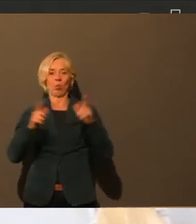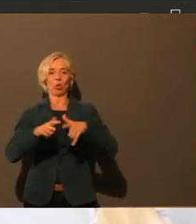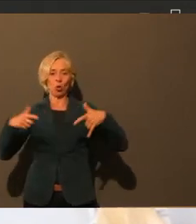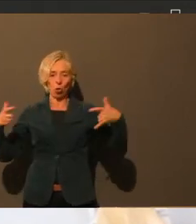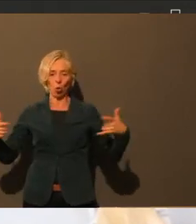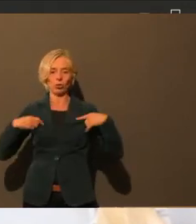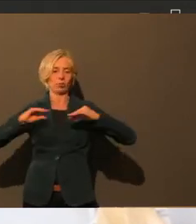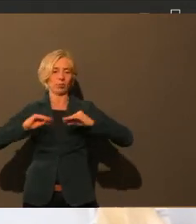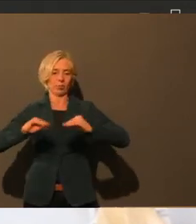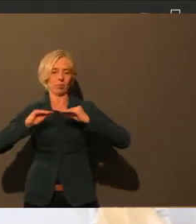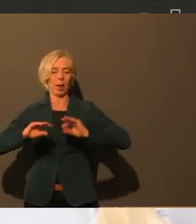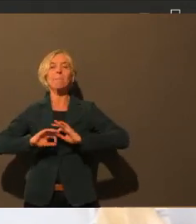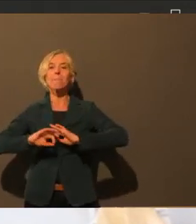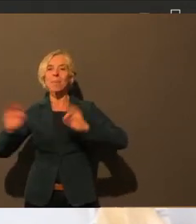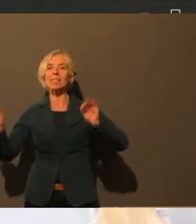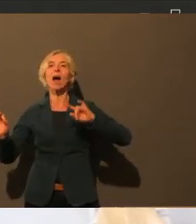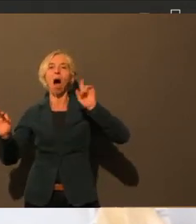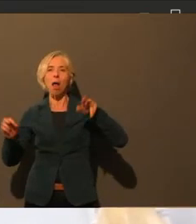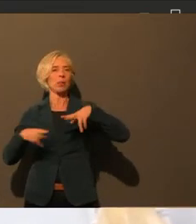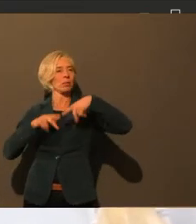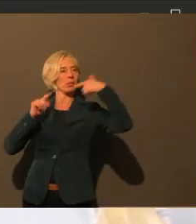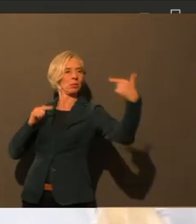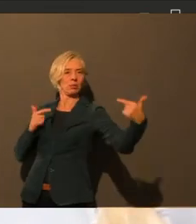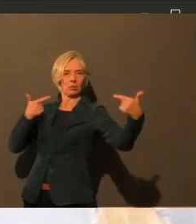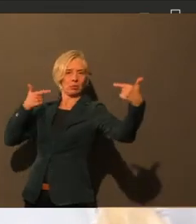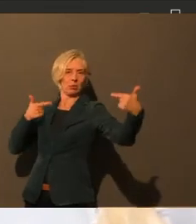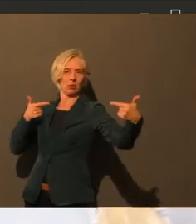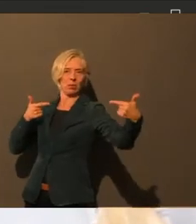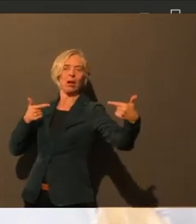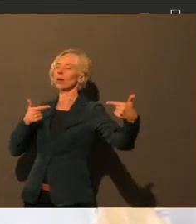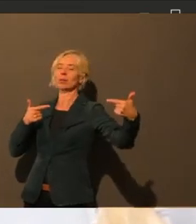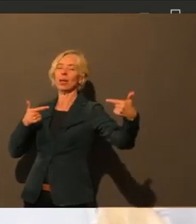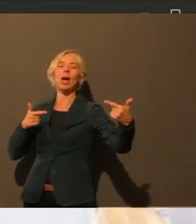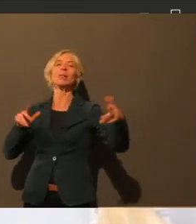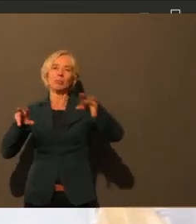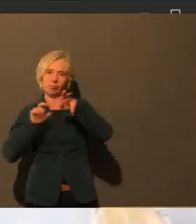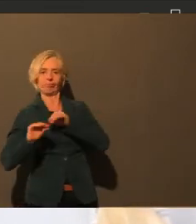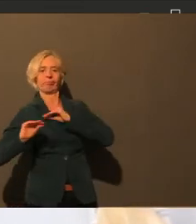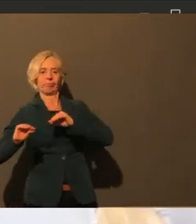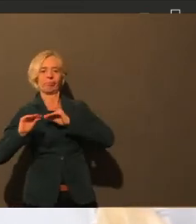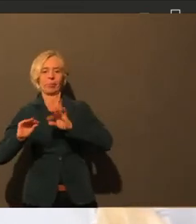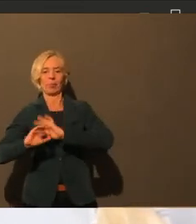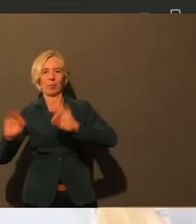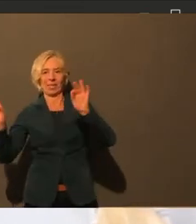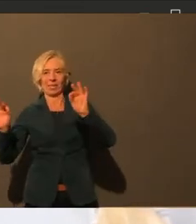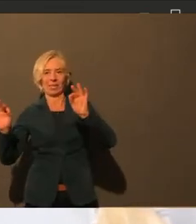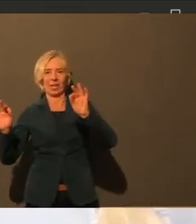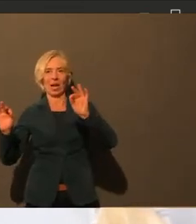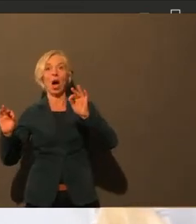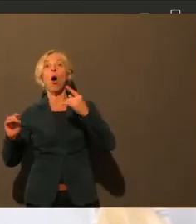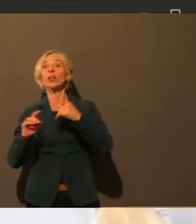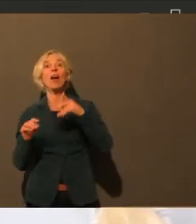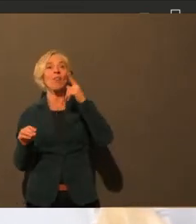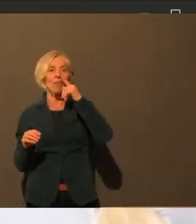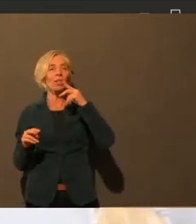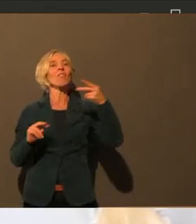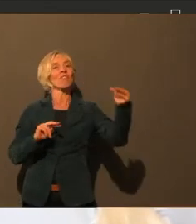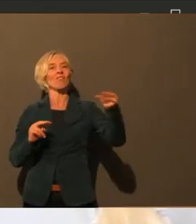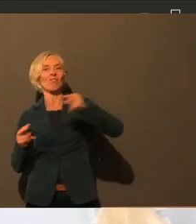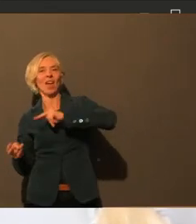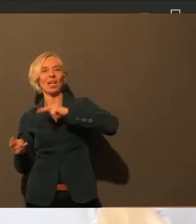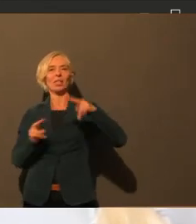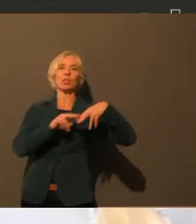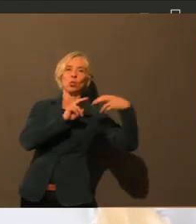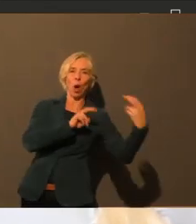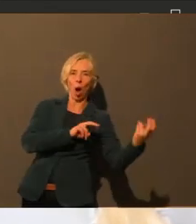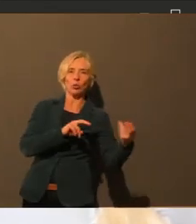als in den Distanzunterricht zu gehen. Und selbst beim Wechselunterricht fangen wir an, Kinder bereits zu verlieren. Und das ist in unserer